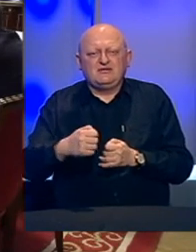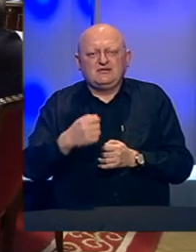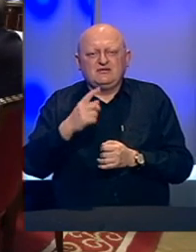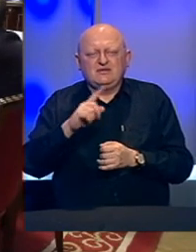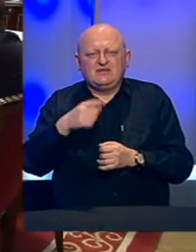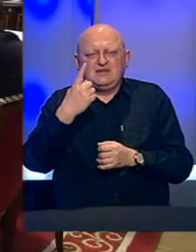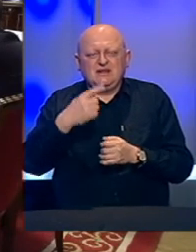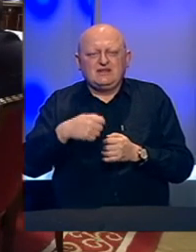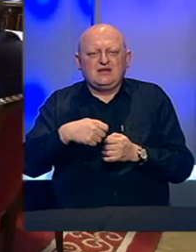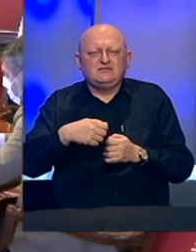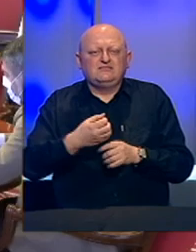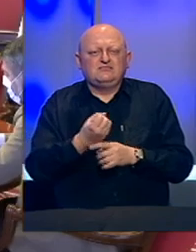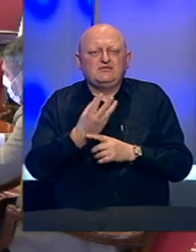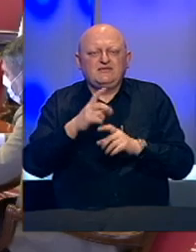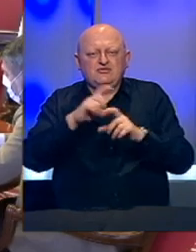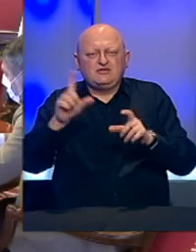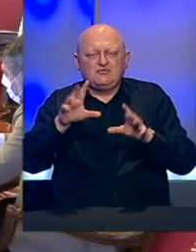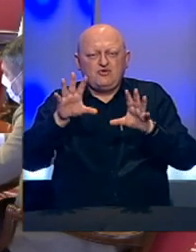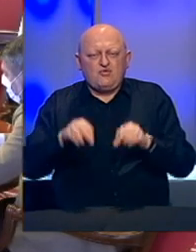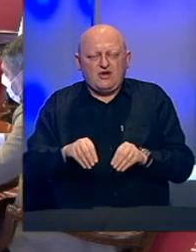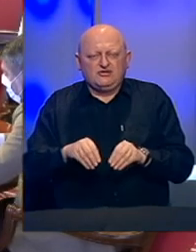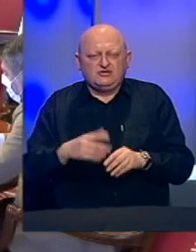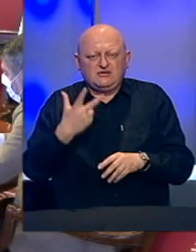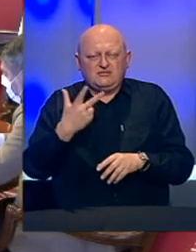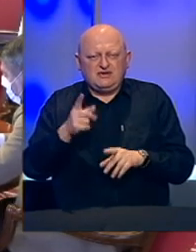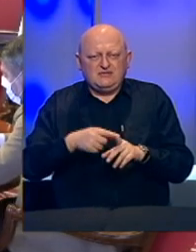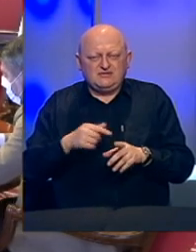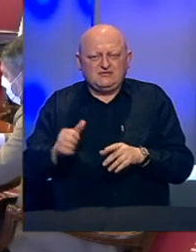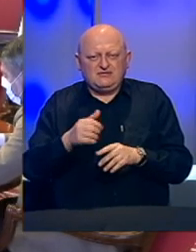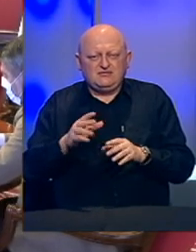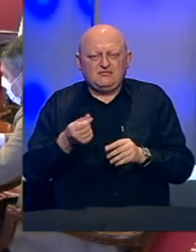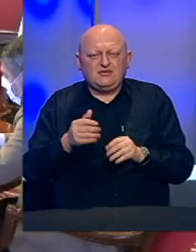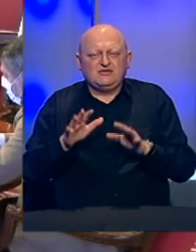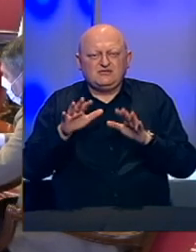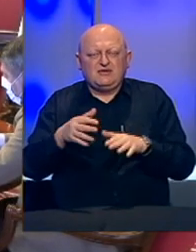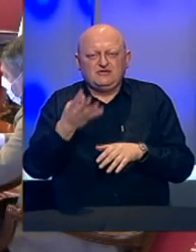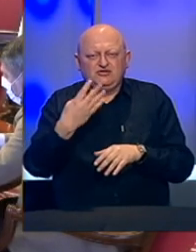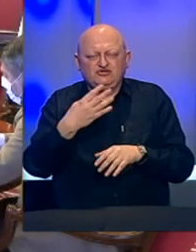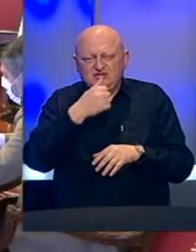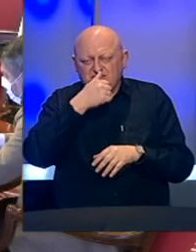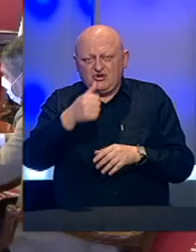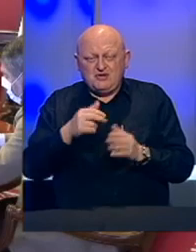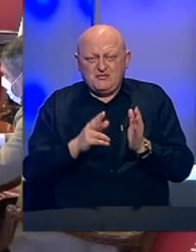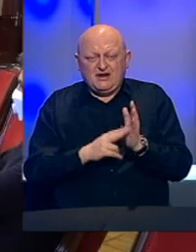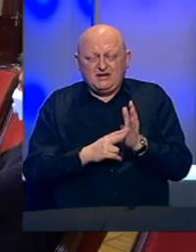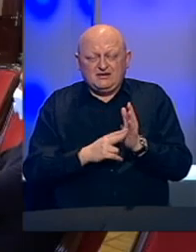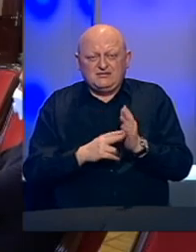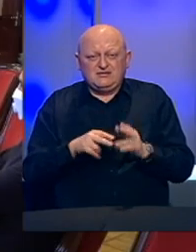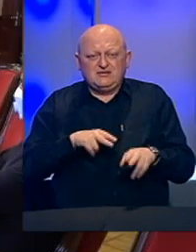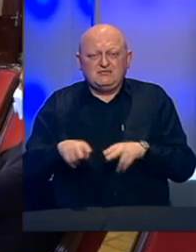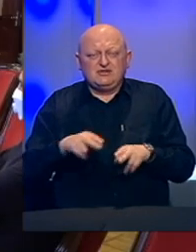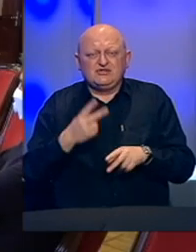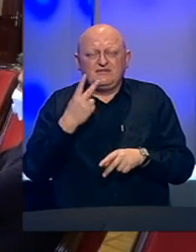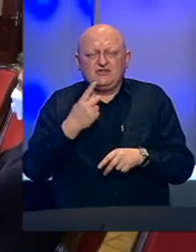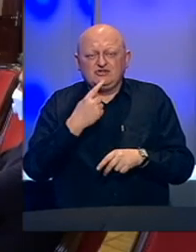privredni subjekt ne bude ugašen. U prva tri mjeseca prihodi su pali za 40 miliona maraka. Ministarka